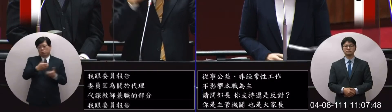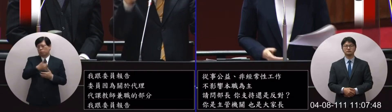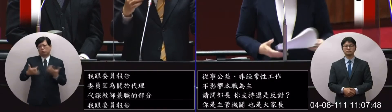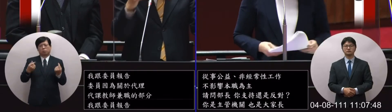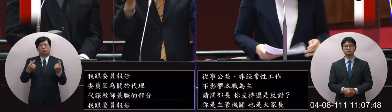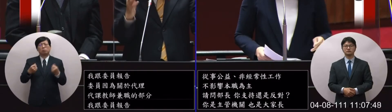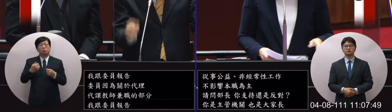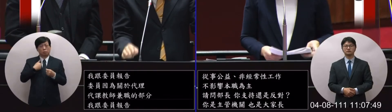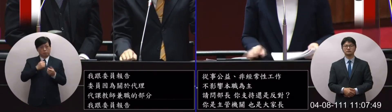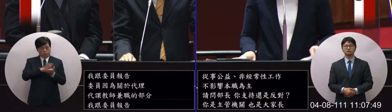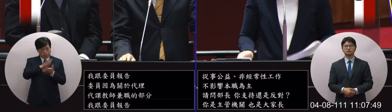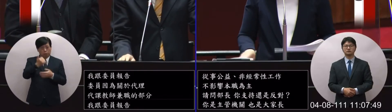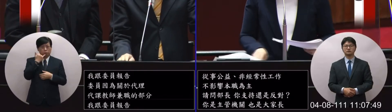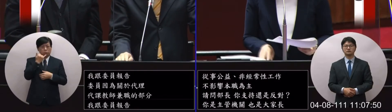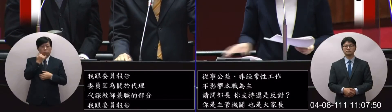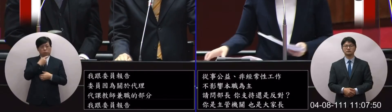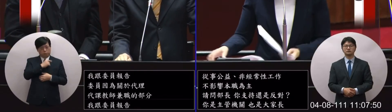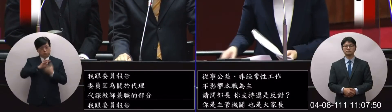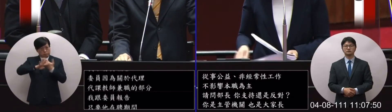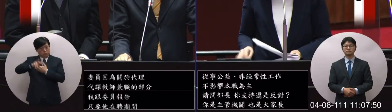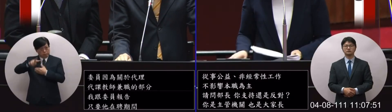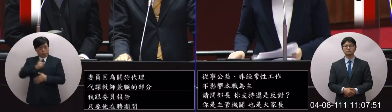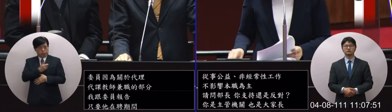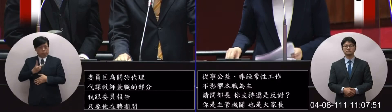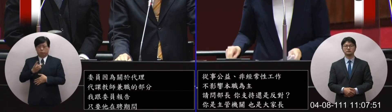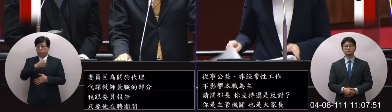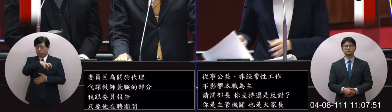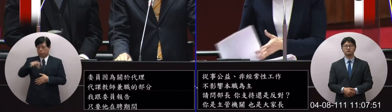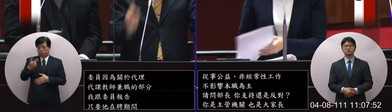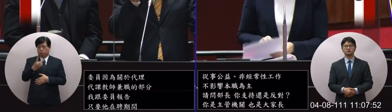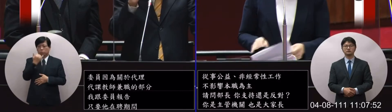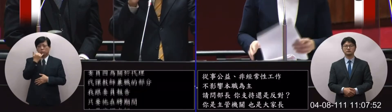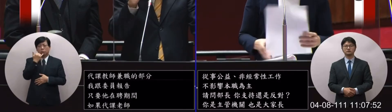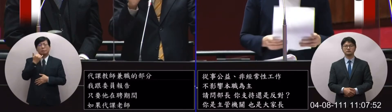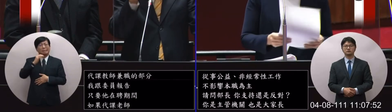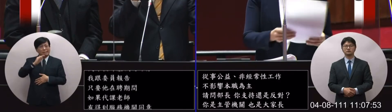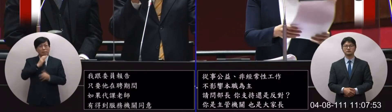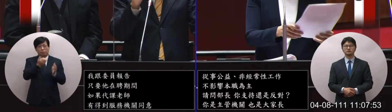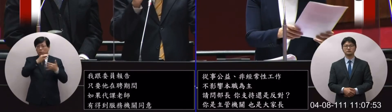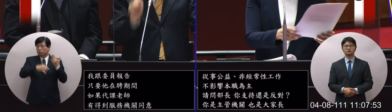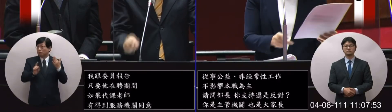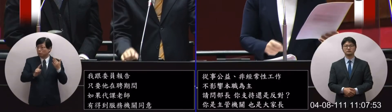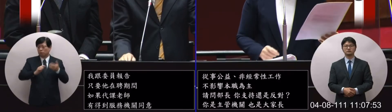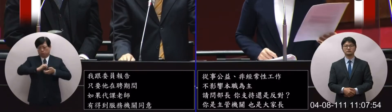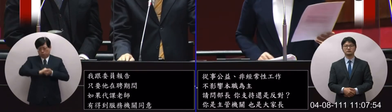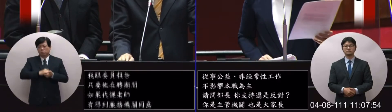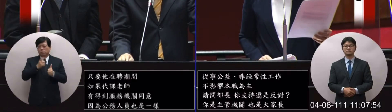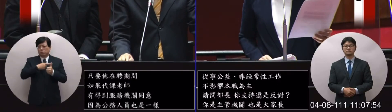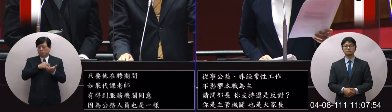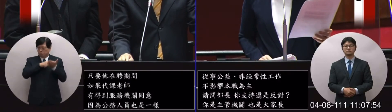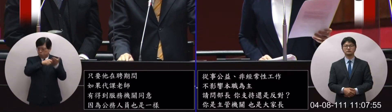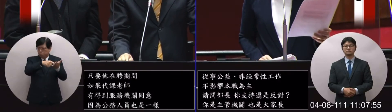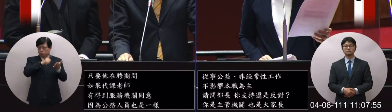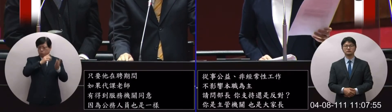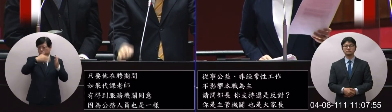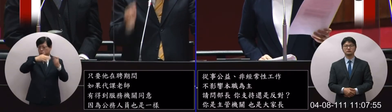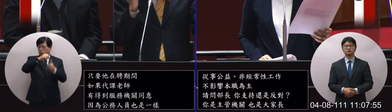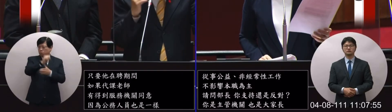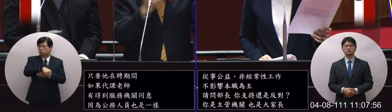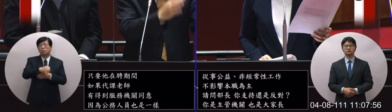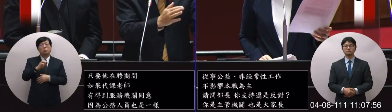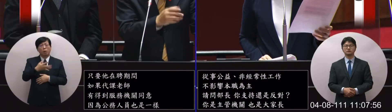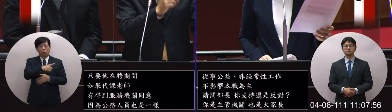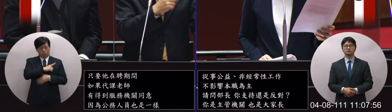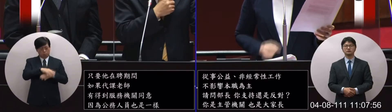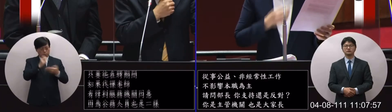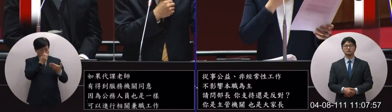一樣之後他是可以去進行相關的兼職工作但前提啊他必須是要得到服務機關的同意因為服